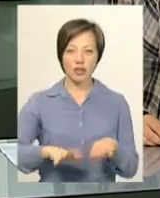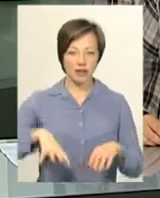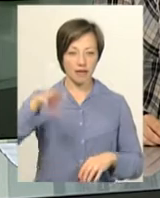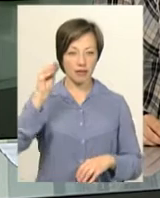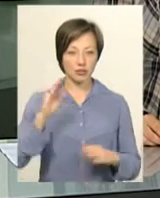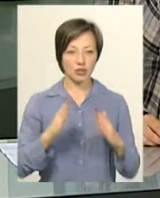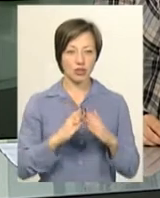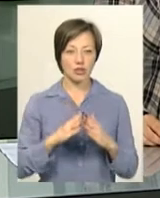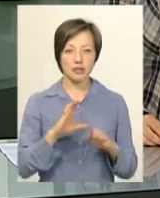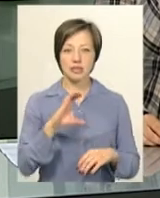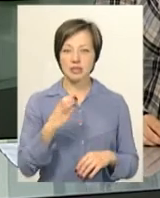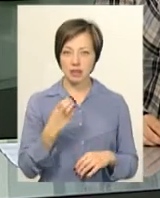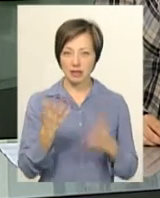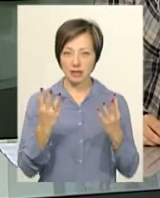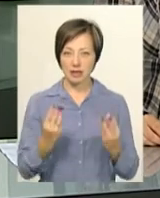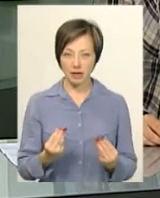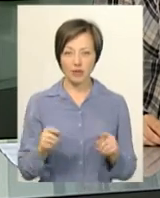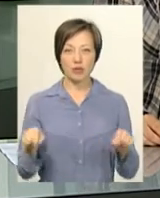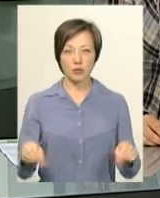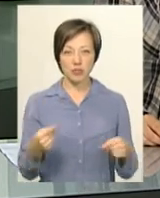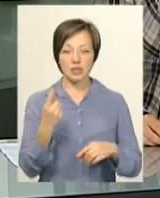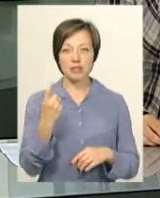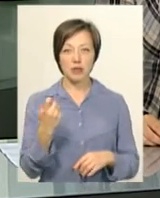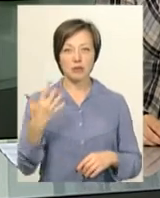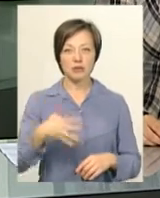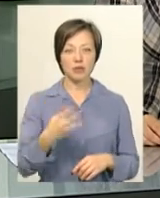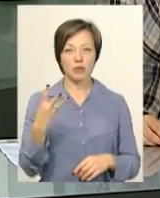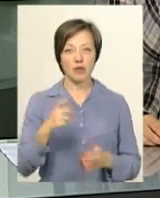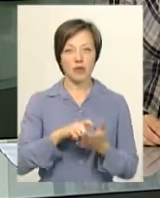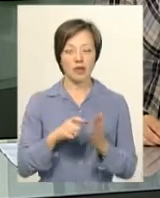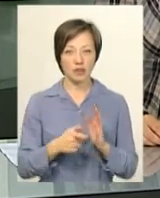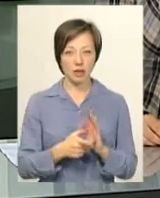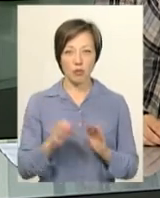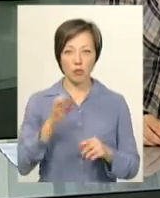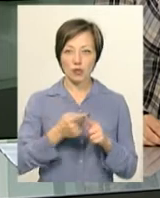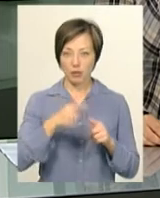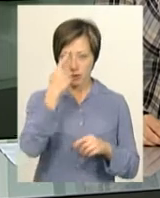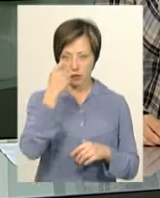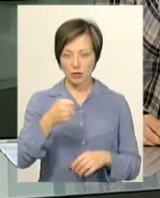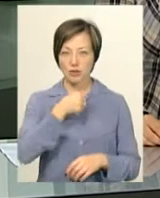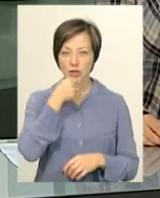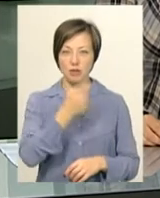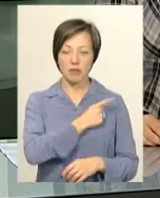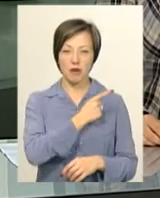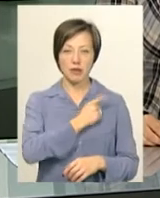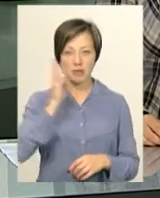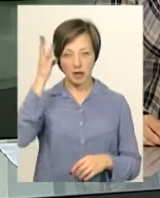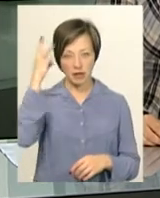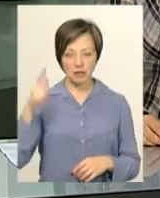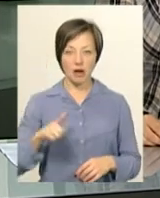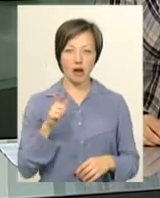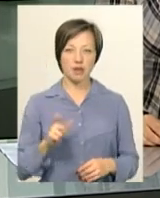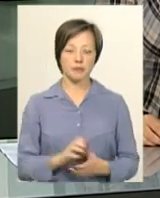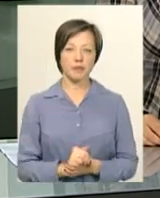Впродовж середи його відновили у 153-х квартирах. Про це повідомив старший майстер «Пад Хмельницький газ»